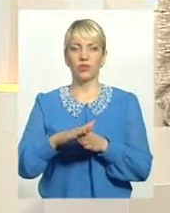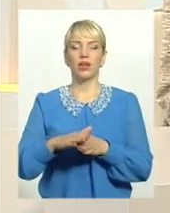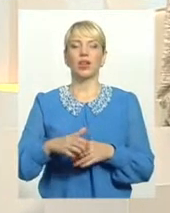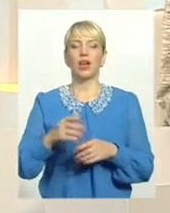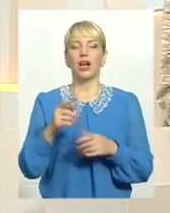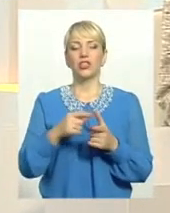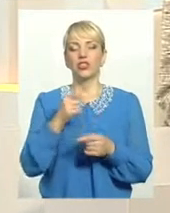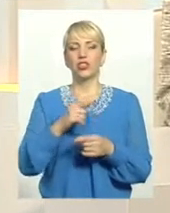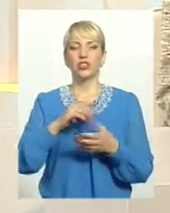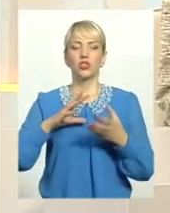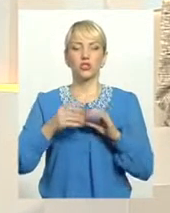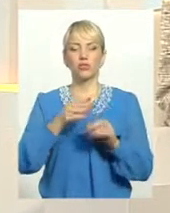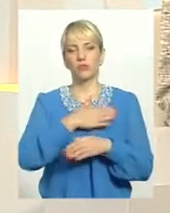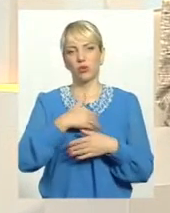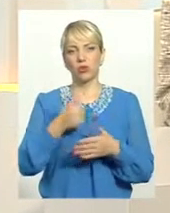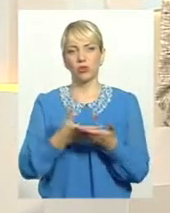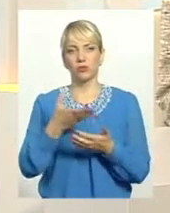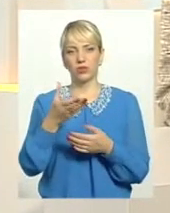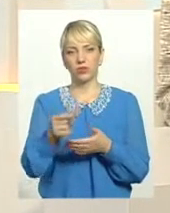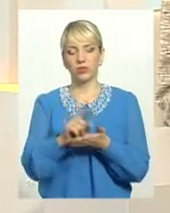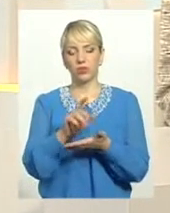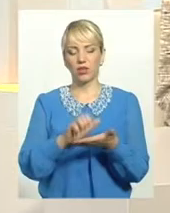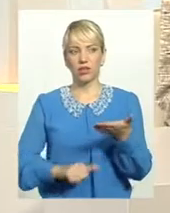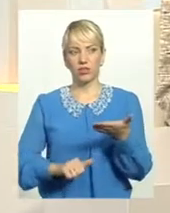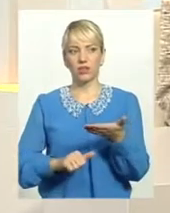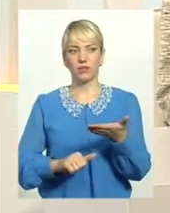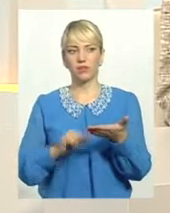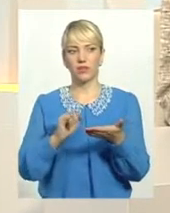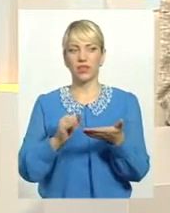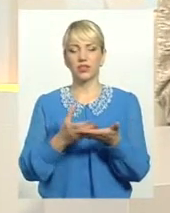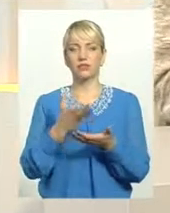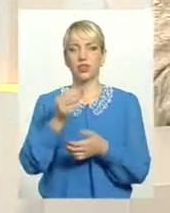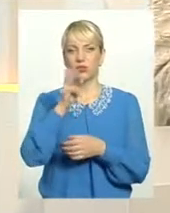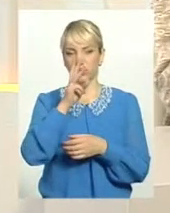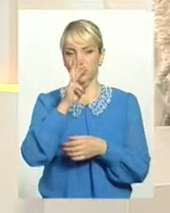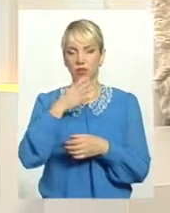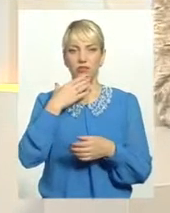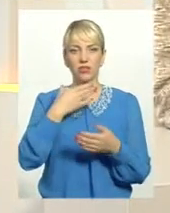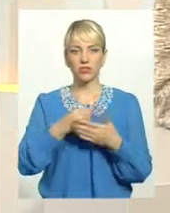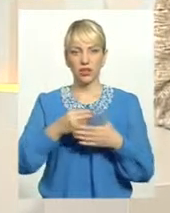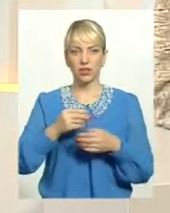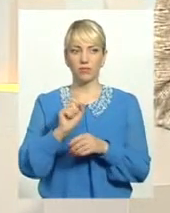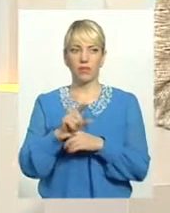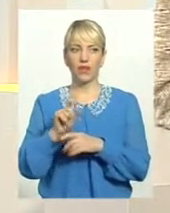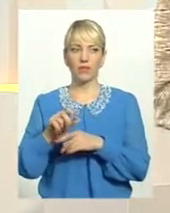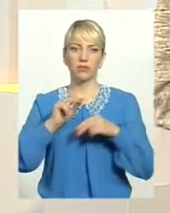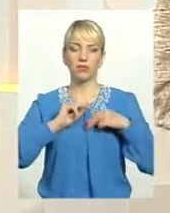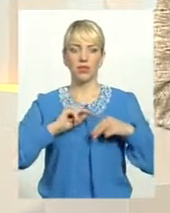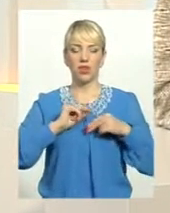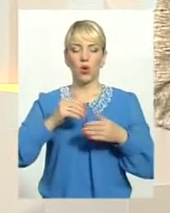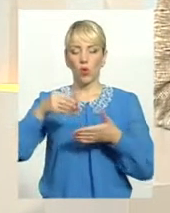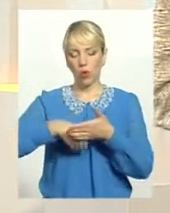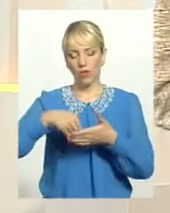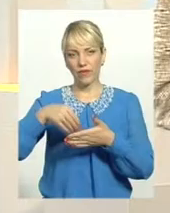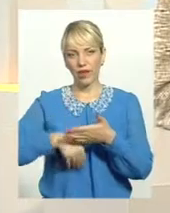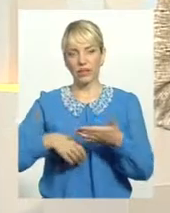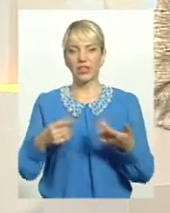зовсім не хоче сплачувати податків і сплачує зарплату своїм найманим працівникам у конвертах.